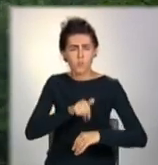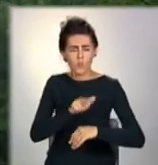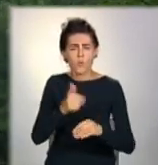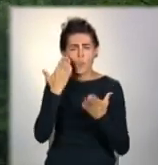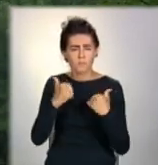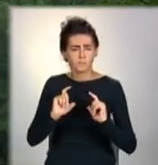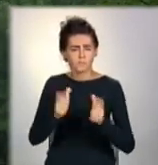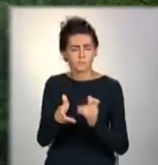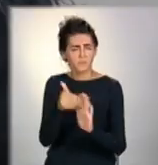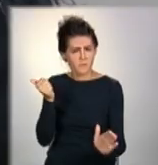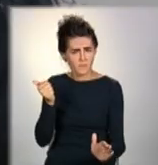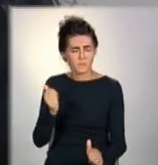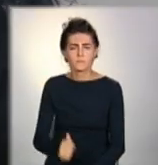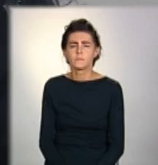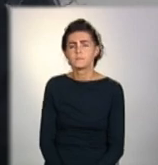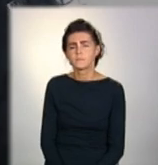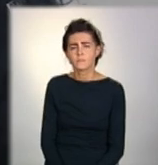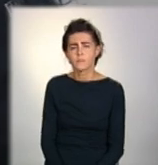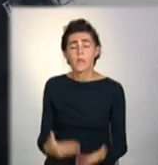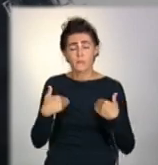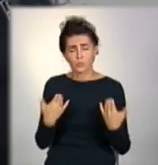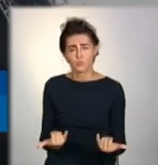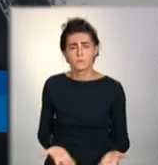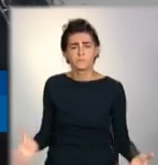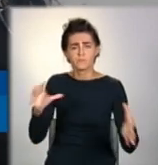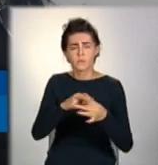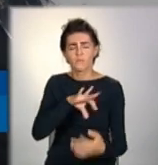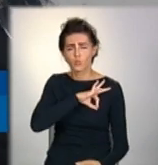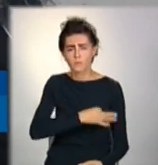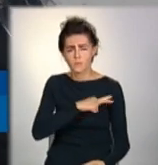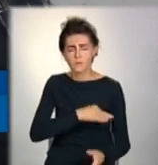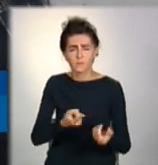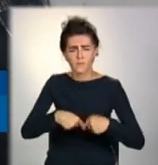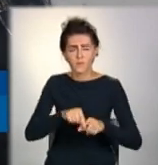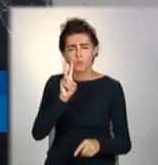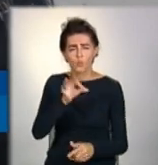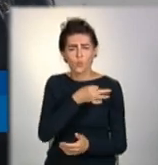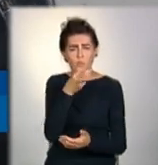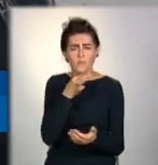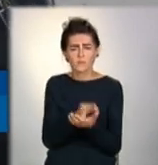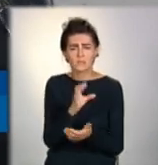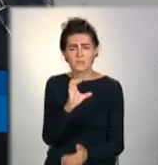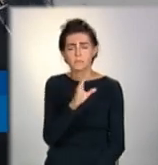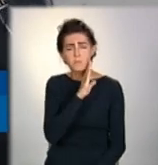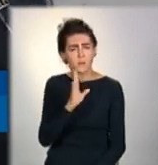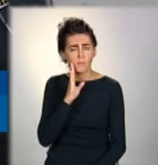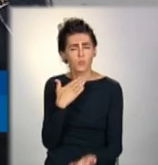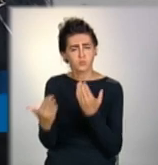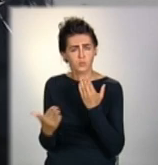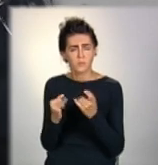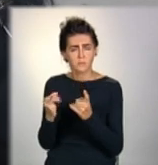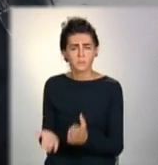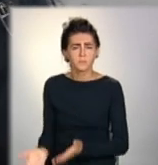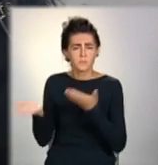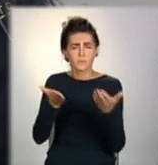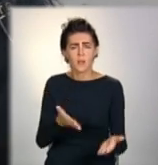напередодні викликали. Зараз ми підключили ювенальну провенцію, яка спілкується з матір'ю, і запросили до